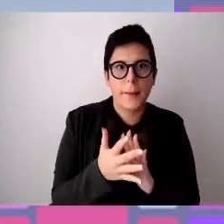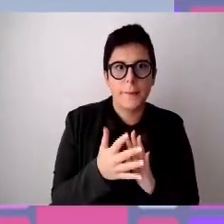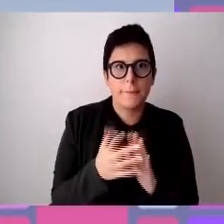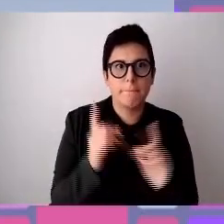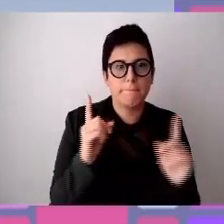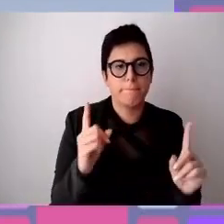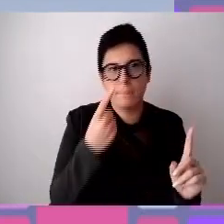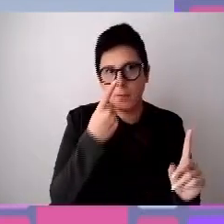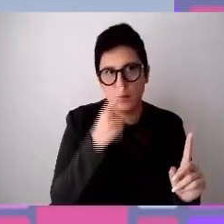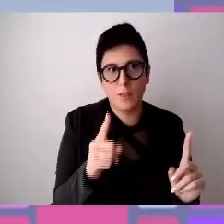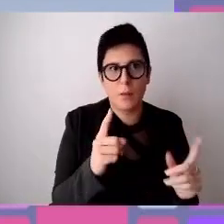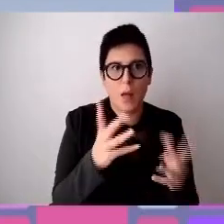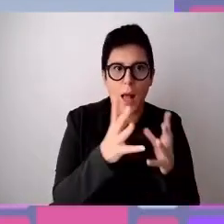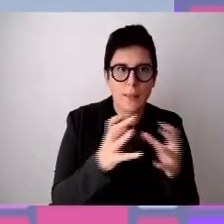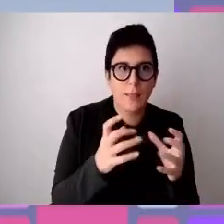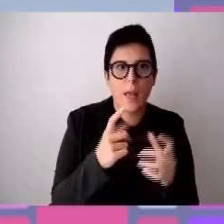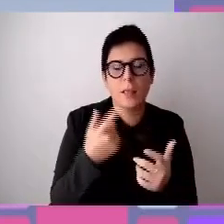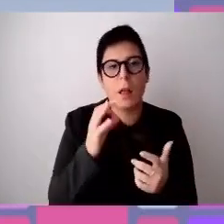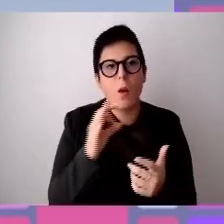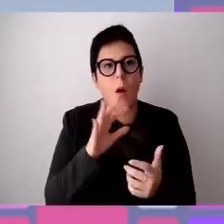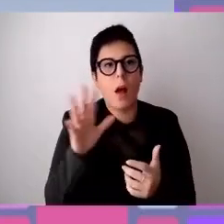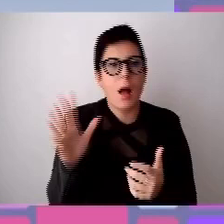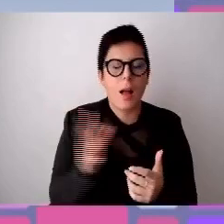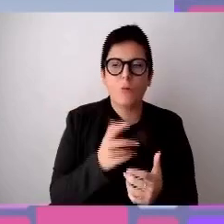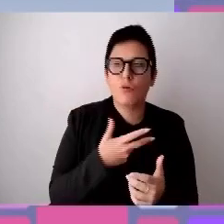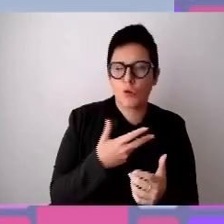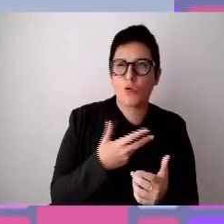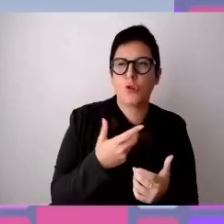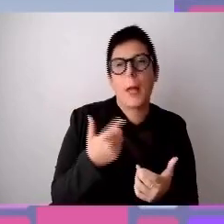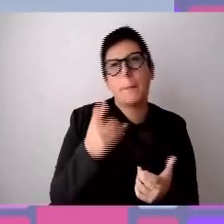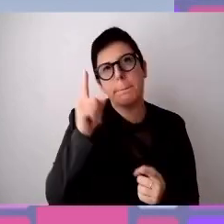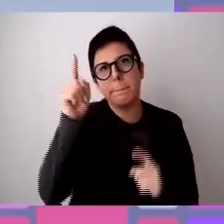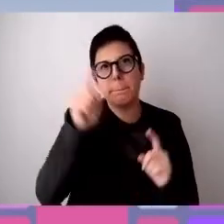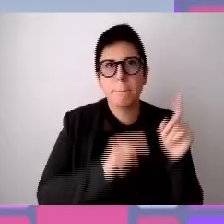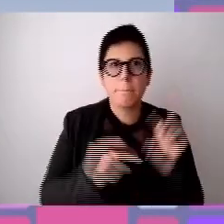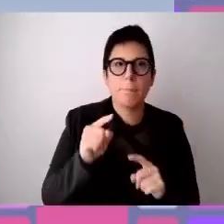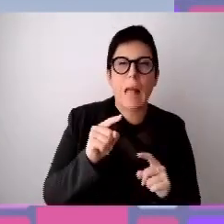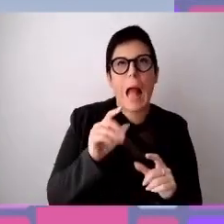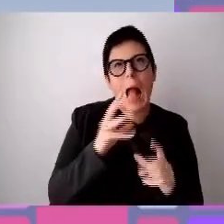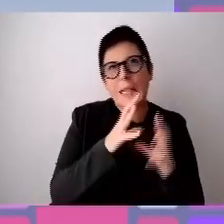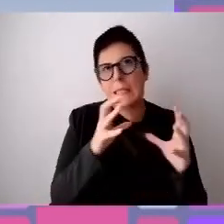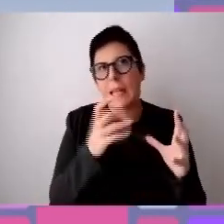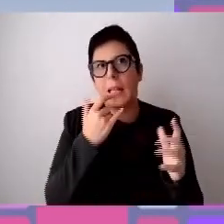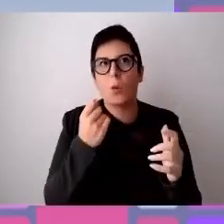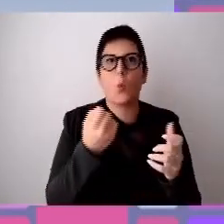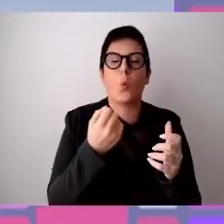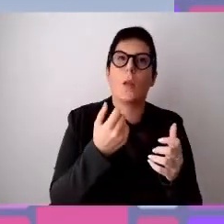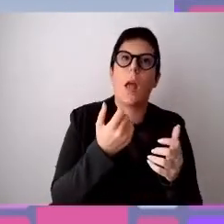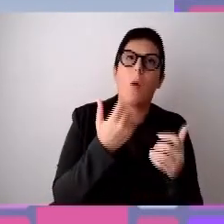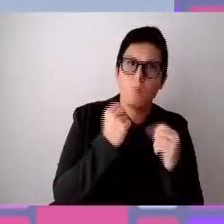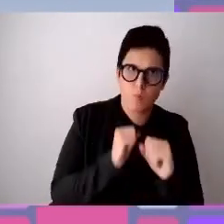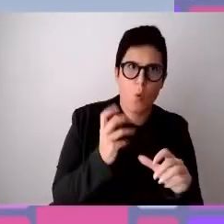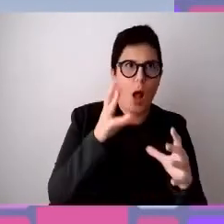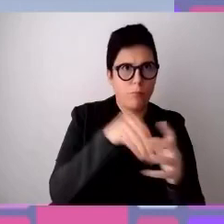aree grigie, aree colorate si possono trovare un po' ovunque. Ci sono multinazionali illuminate, multinazionali meno illuminate, come aziende